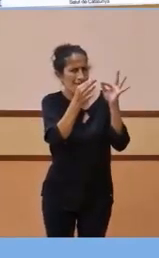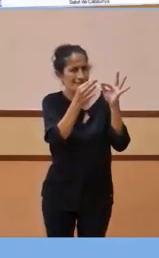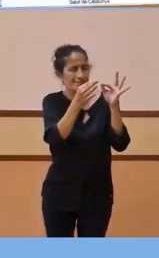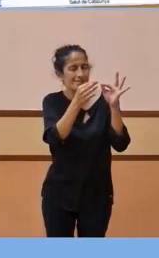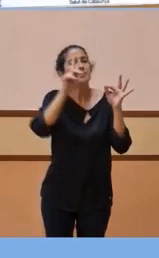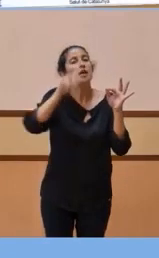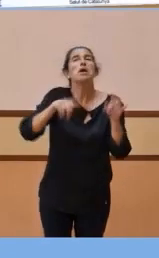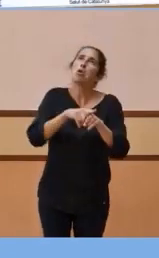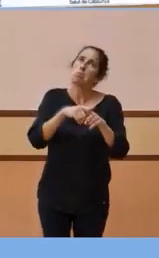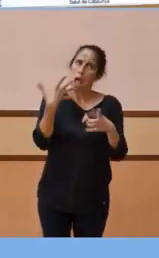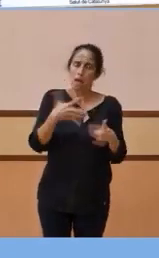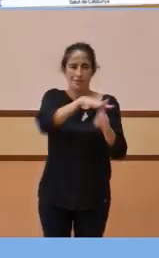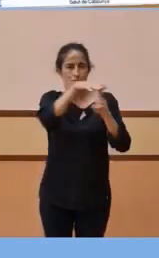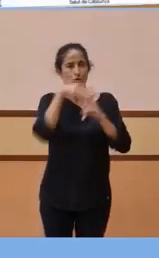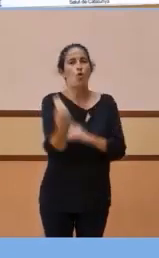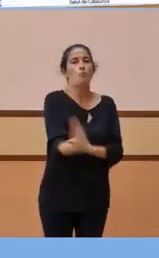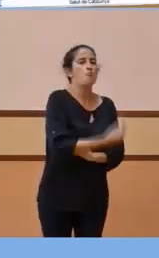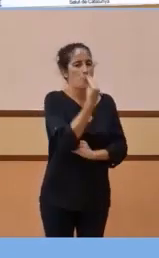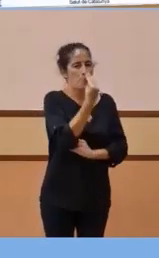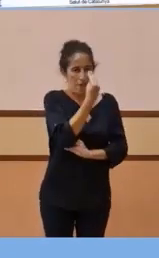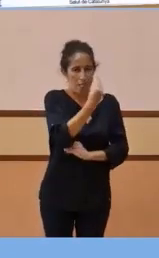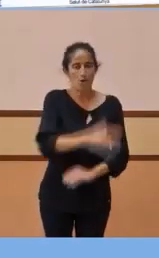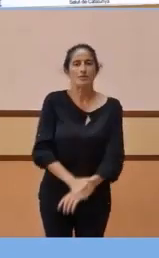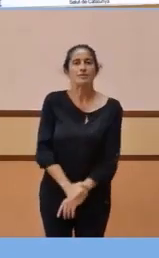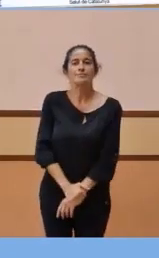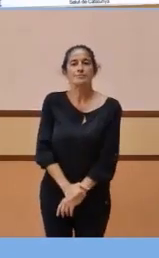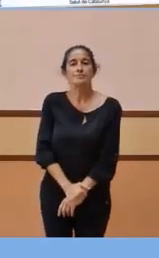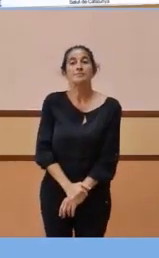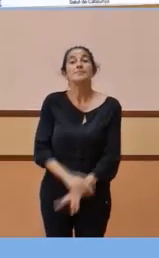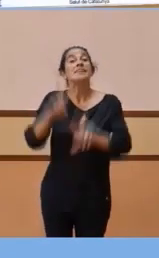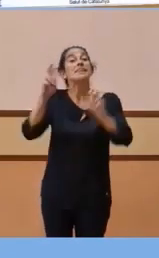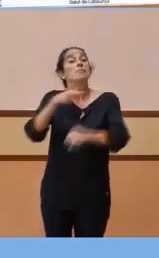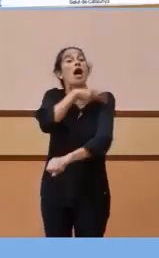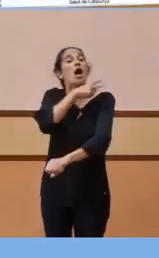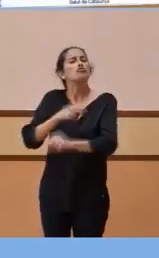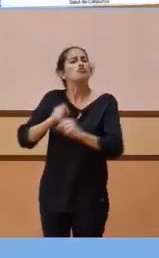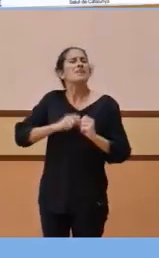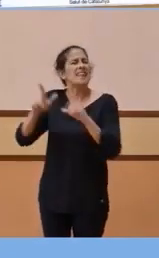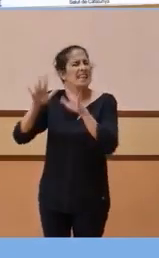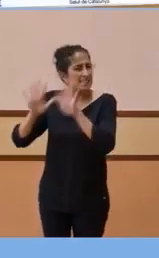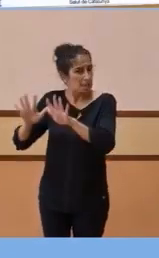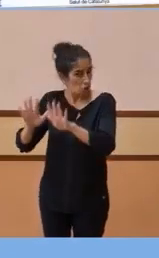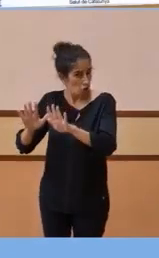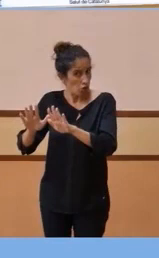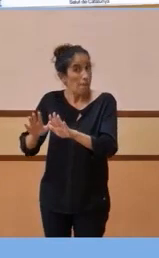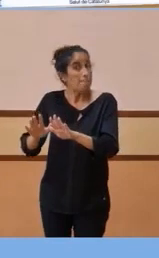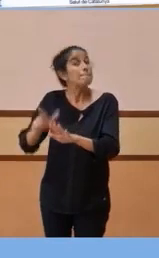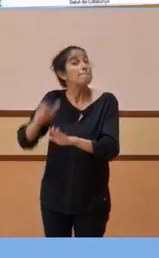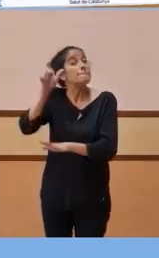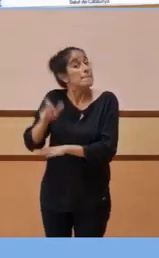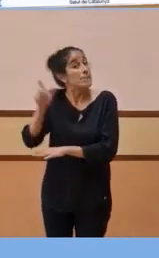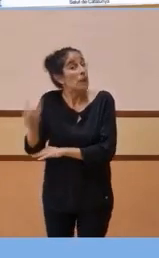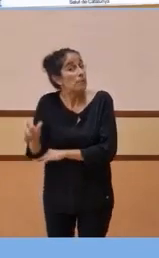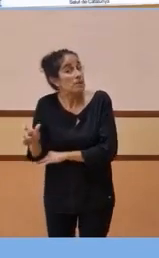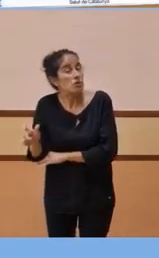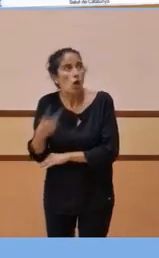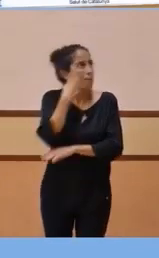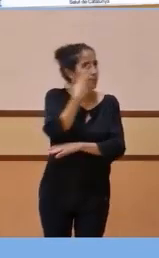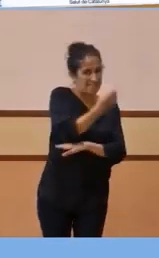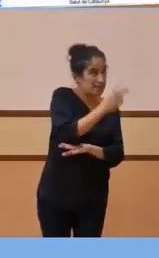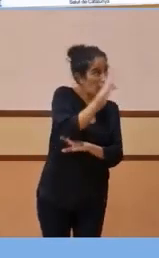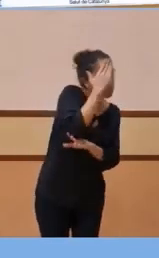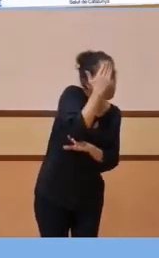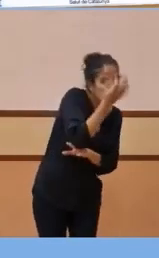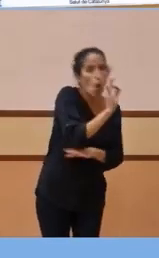més favorable. En quant a l'hospitalització, les persones, que no és només un tema de visita a